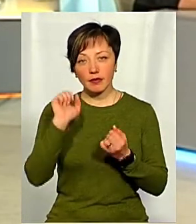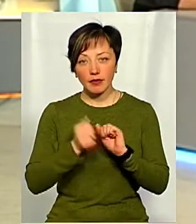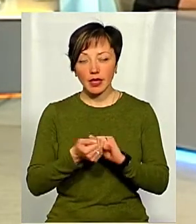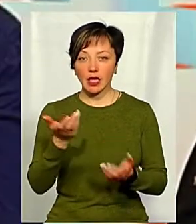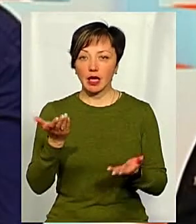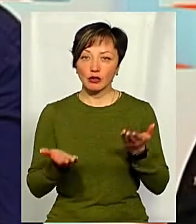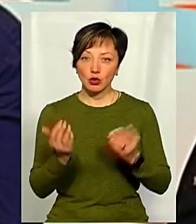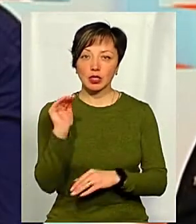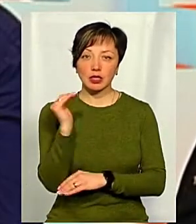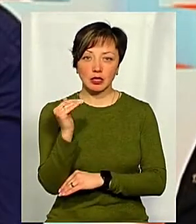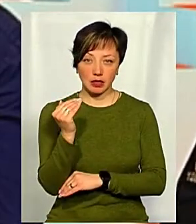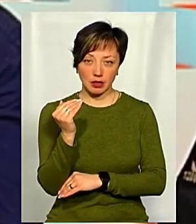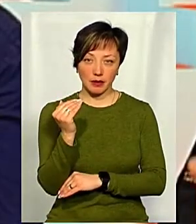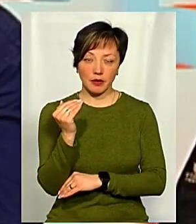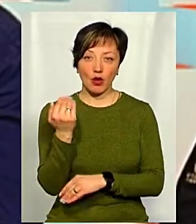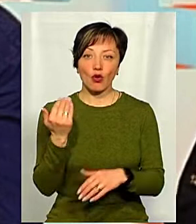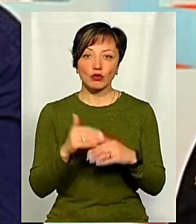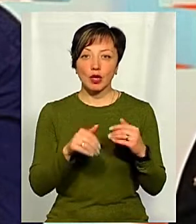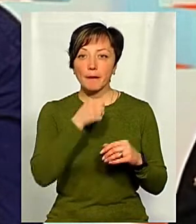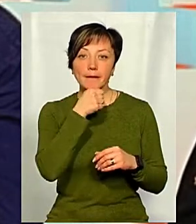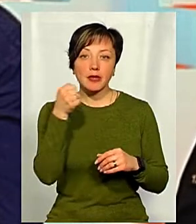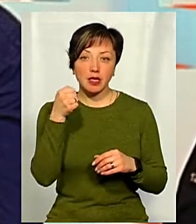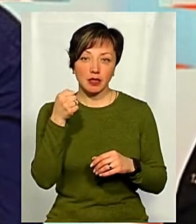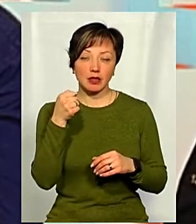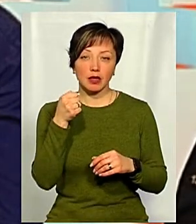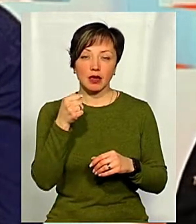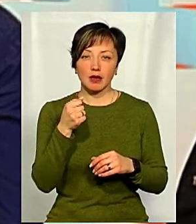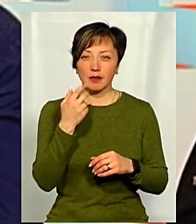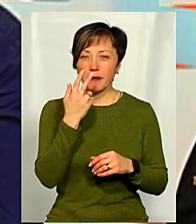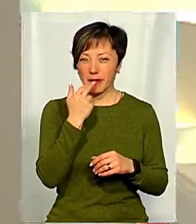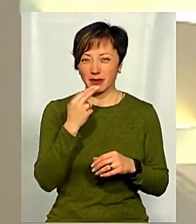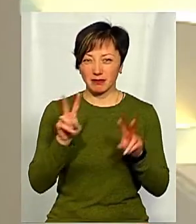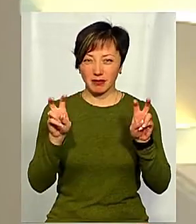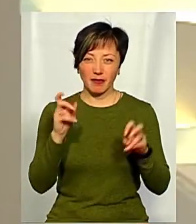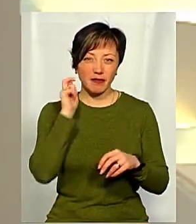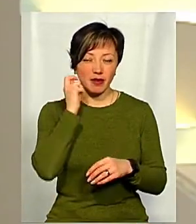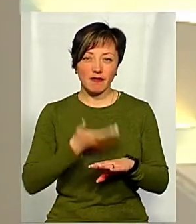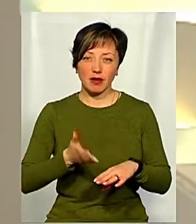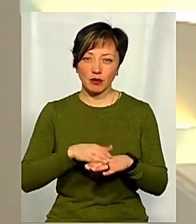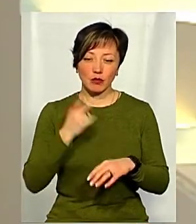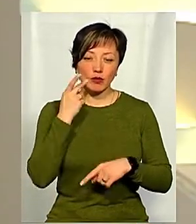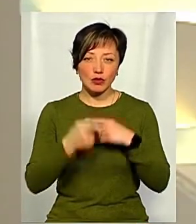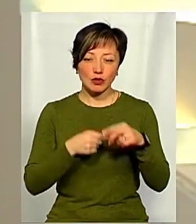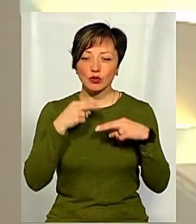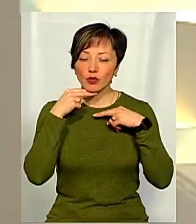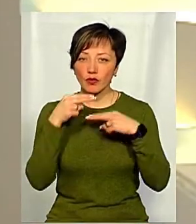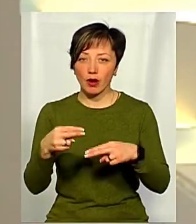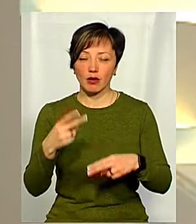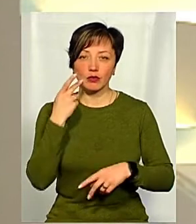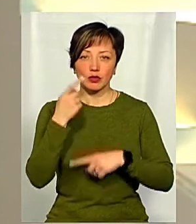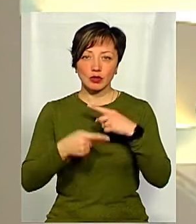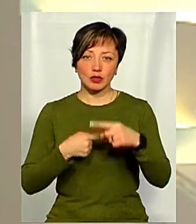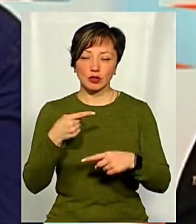'ятати, якщо дитина вже в підлітковому віці, це досить важкий вік, який потребує постійної уваги,